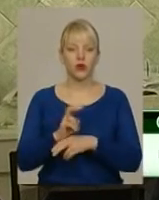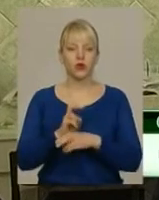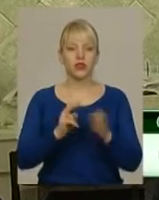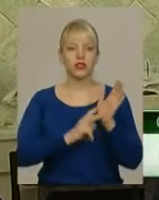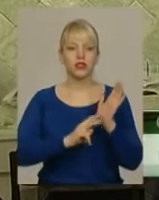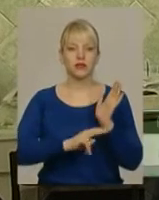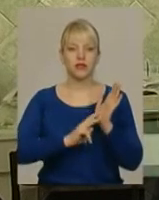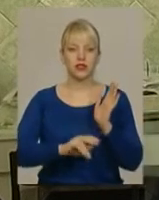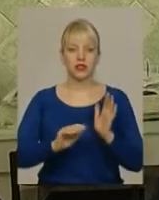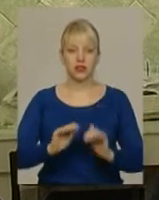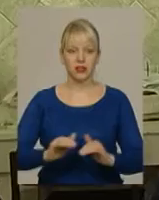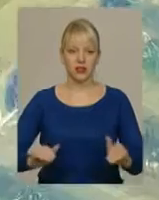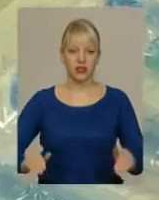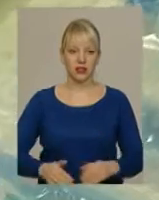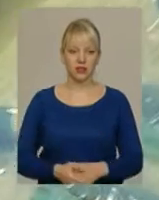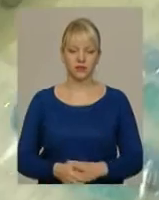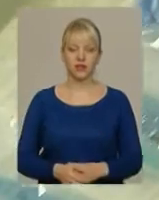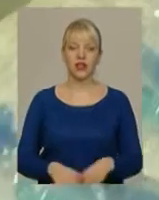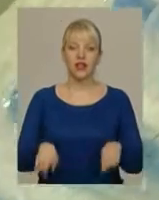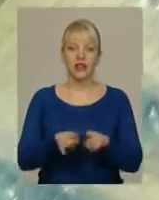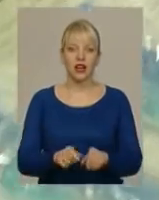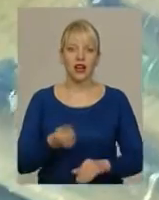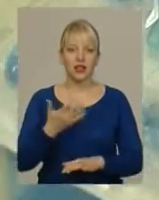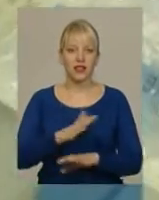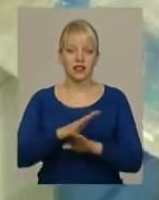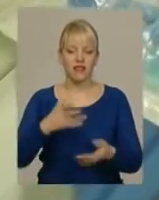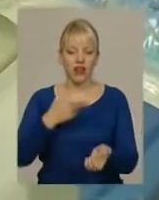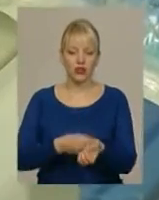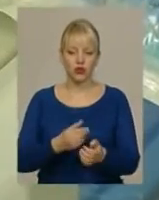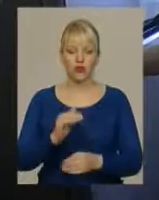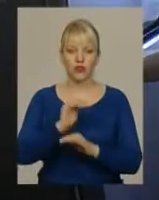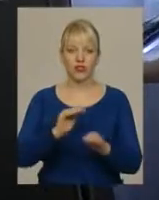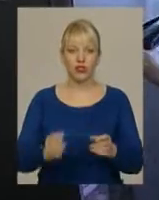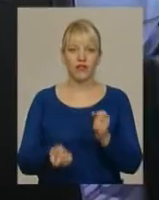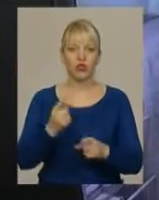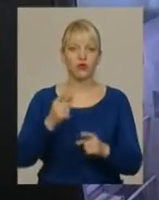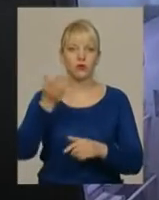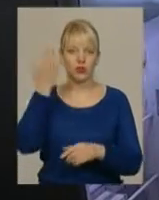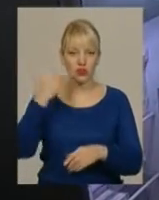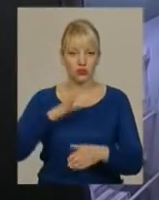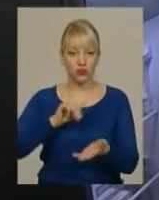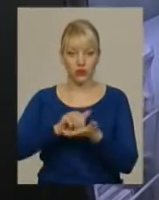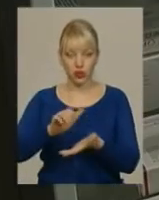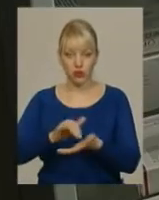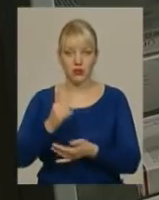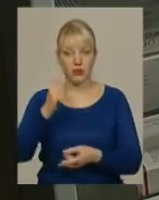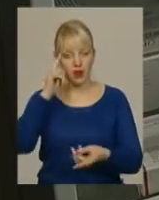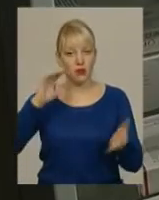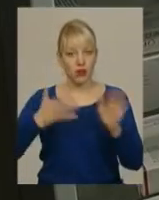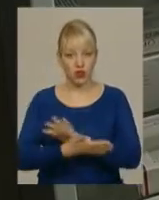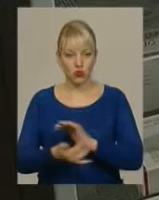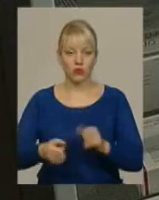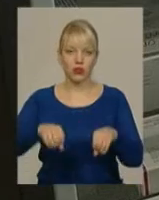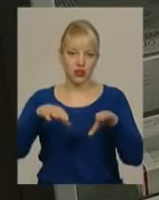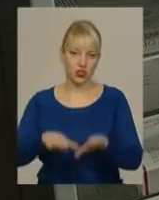дітей. Така кількість невакцинованих дітей виникла, бо колишні відмовники передумали і вирішили щеплювати дітей.